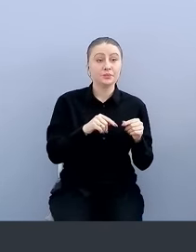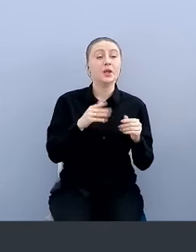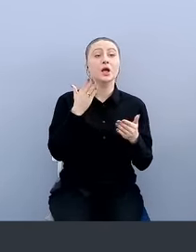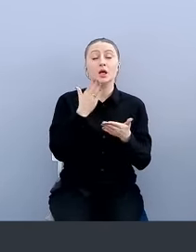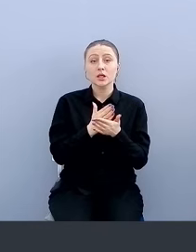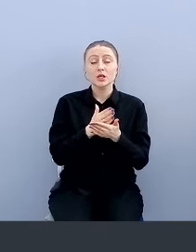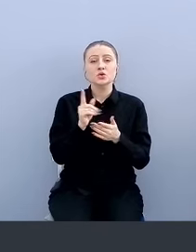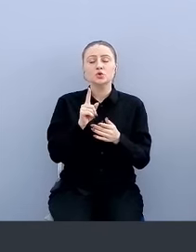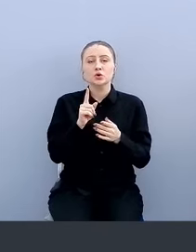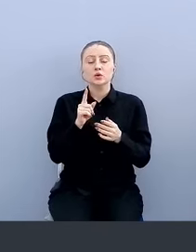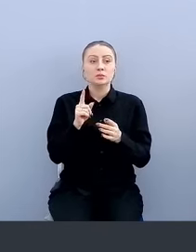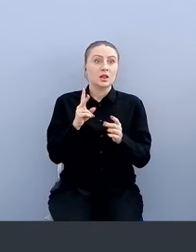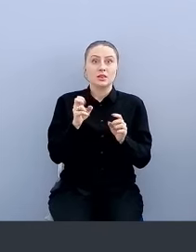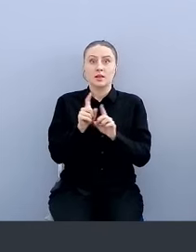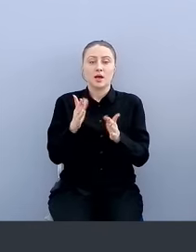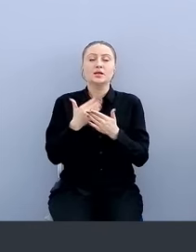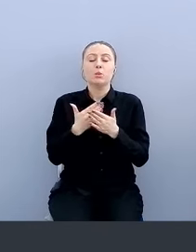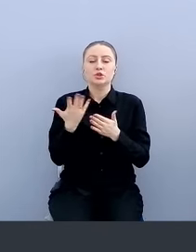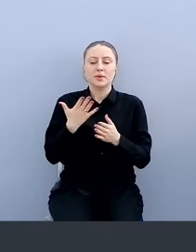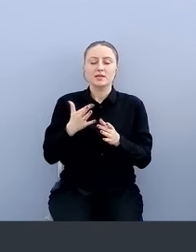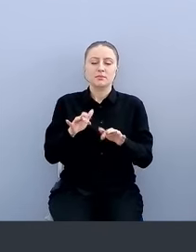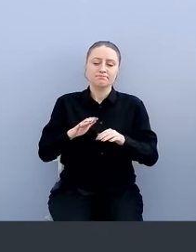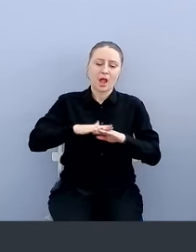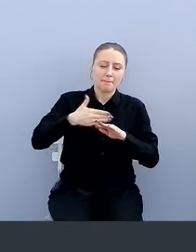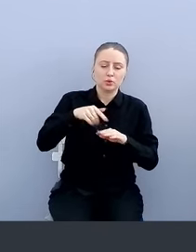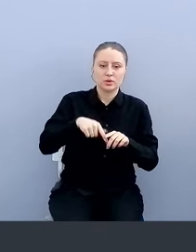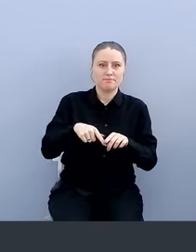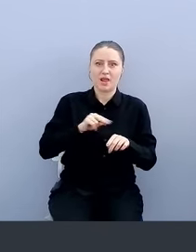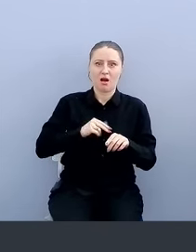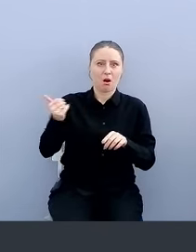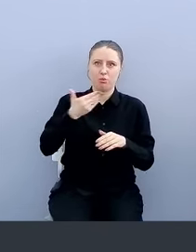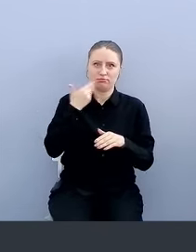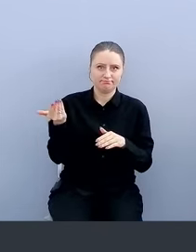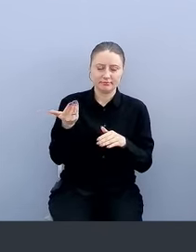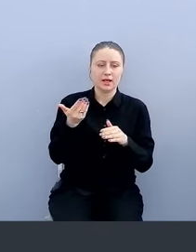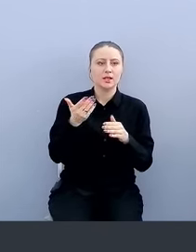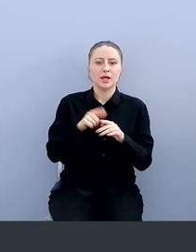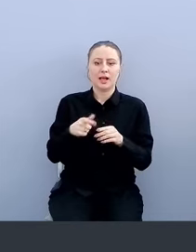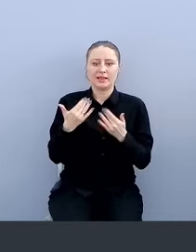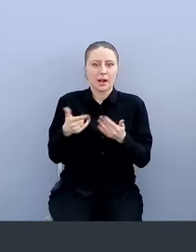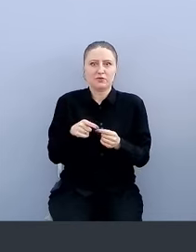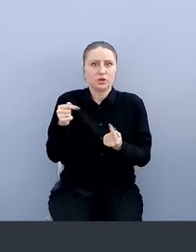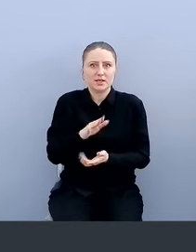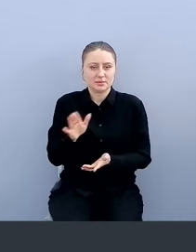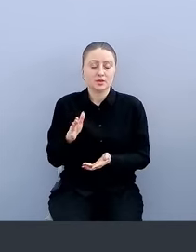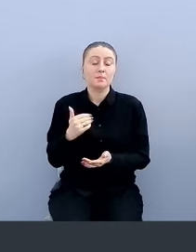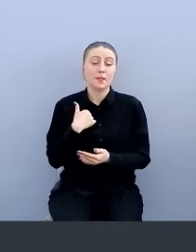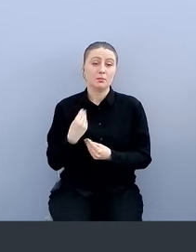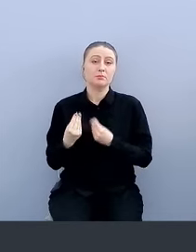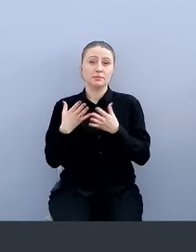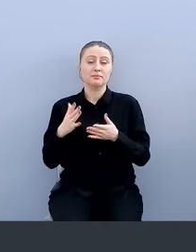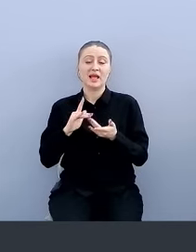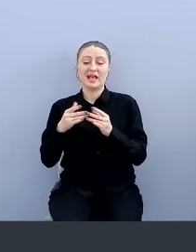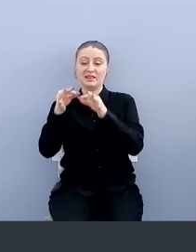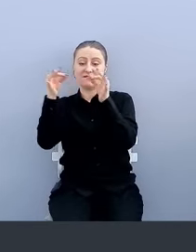так, а конкретно устройство некорпоративное или устройство там не соответствует нашим требованиям, мы предоставляем интерфейс, такой VDI-интерфейс в